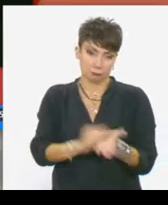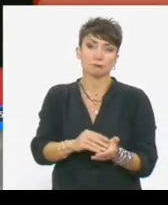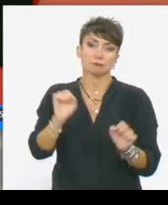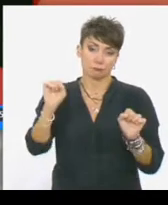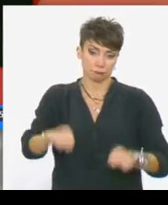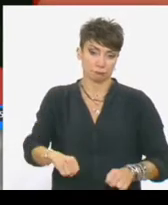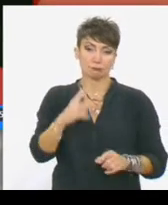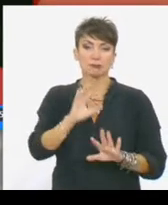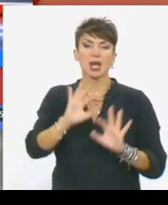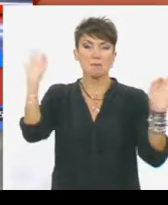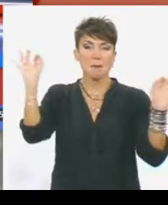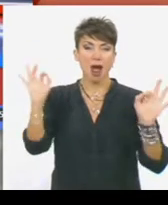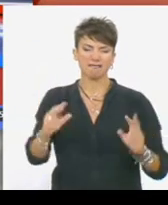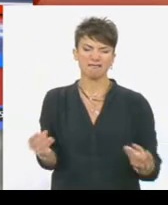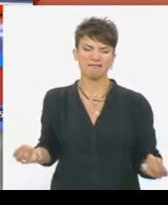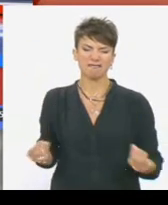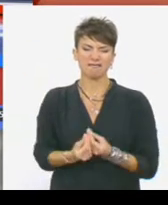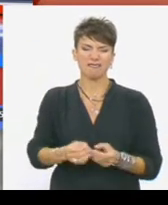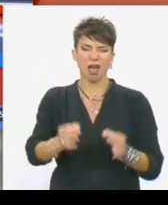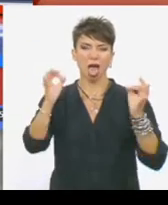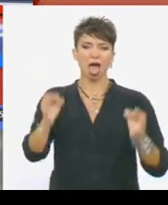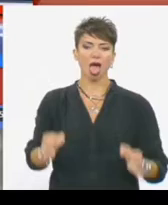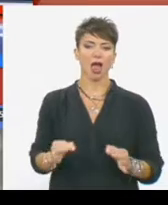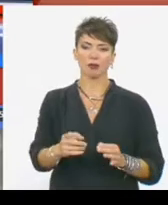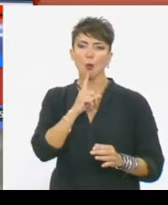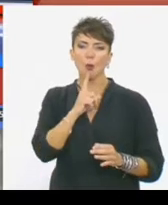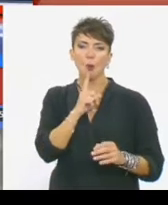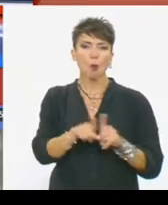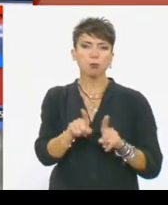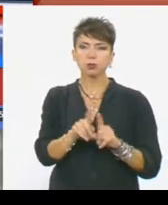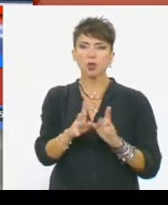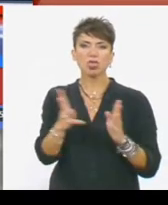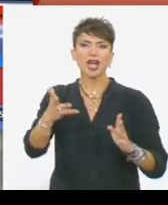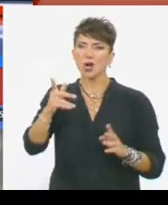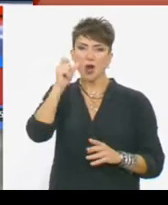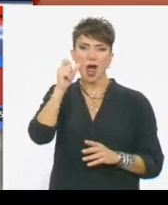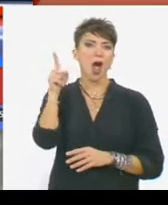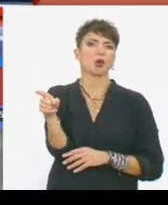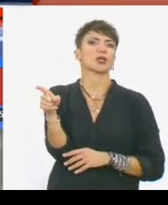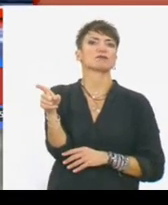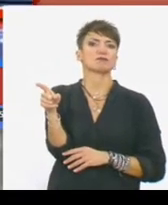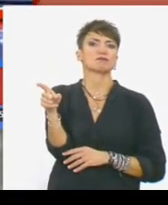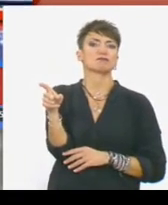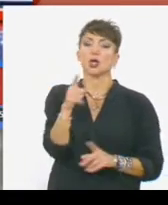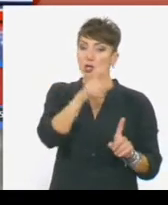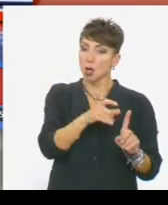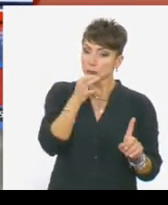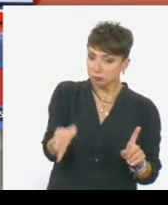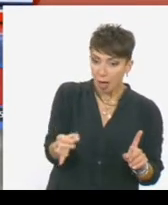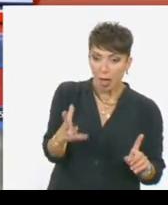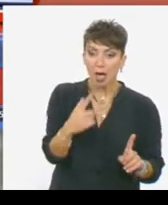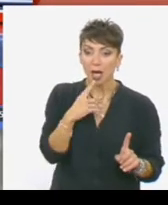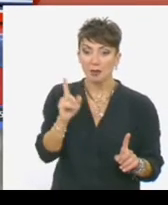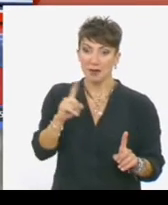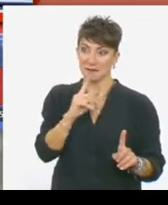η περιγραφή του ταιριάζει απόλυτα με την περιγραφή του ίδιου του 19χρονου. Όπως είπες και εσύ, καταγγέλει ότι το